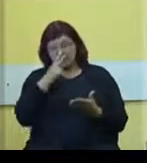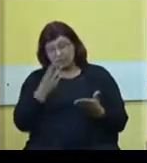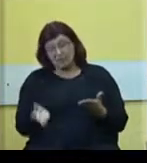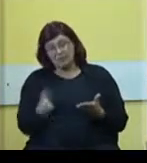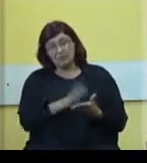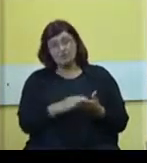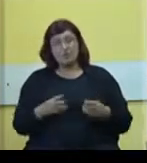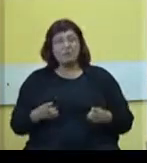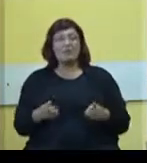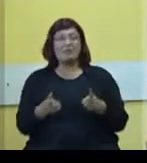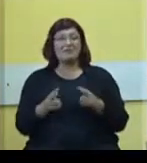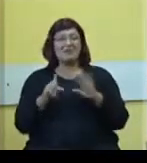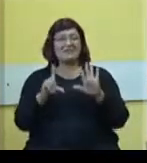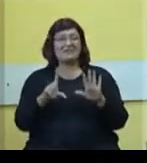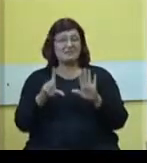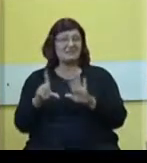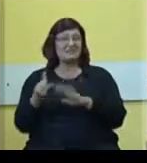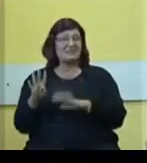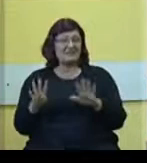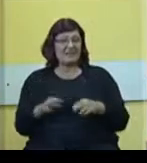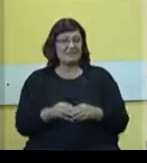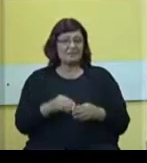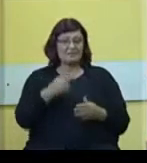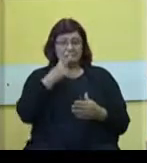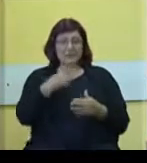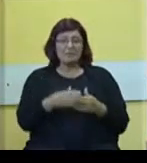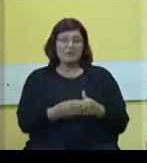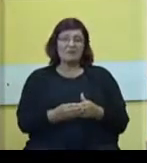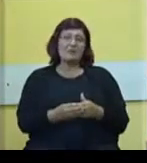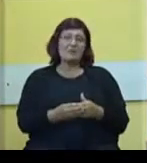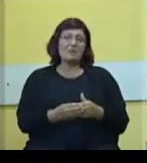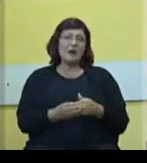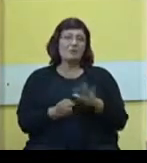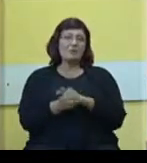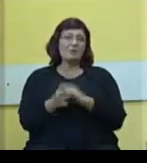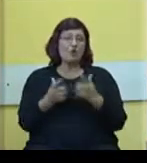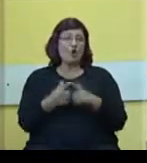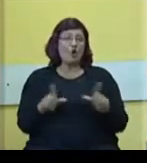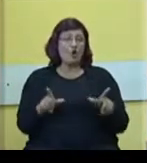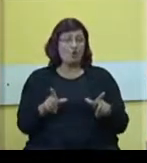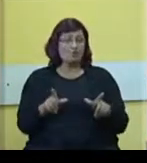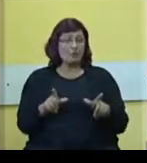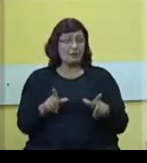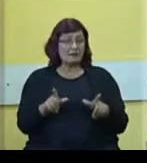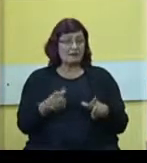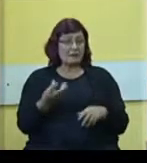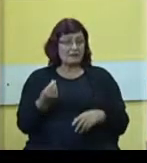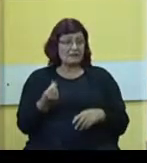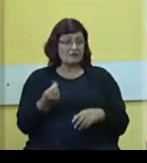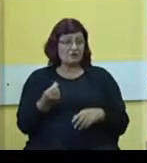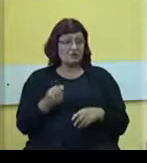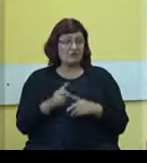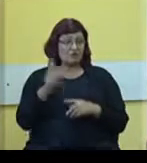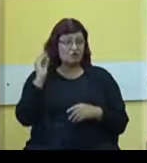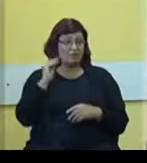poljoprivredu, vidimo 7,79%, pogledamo prema izvršenju odobrenih apropriacija, visoko